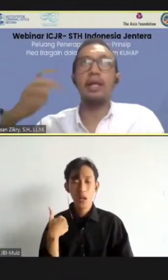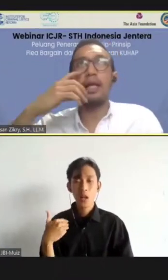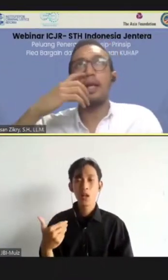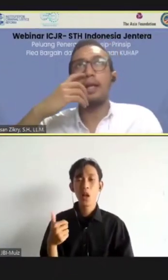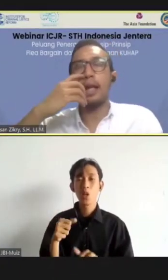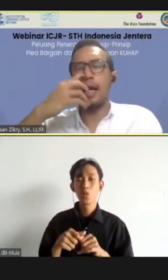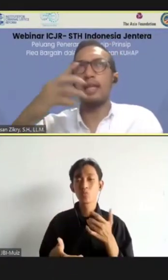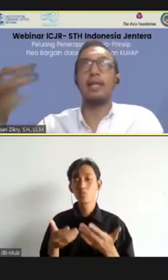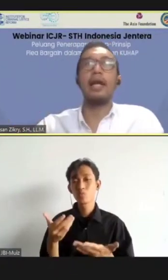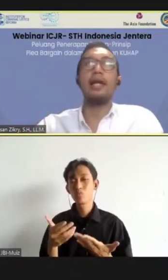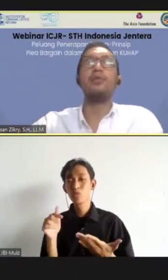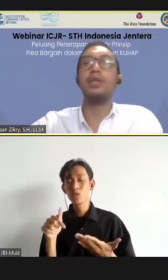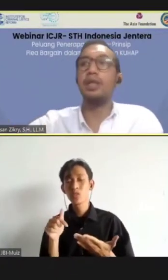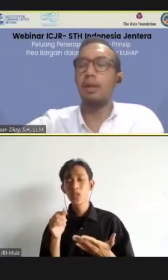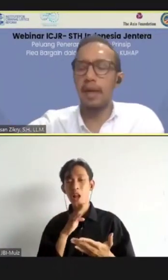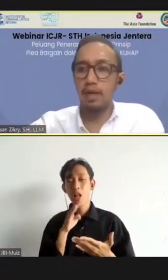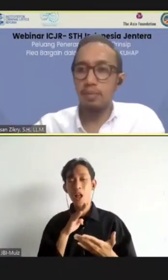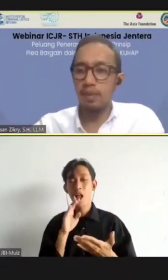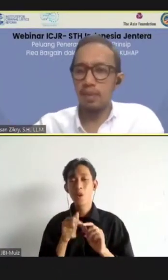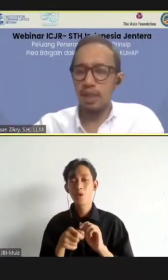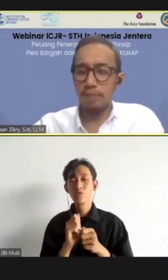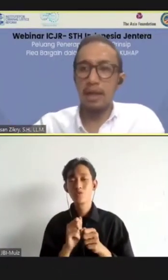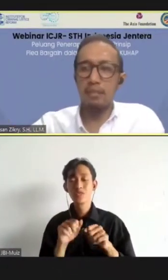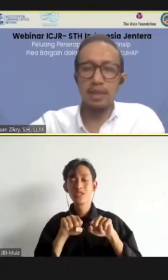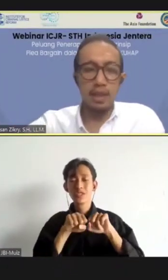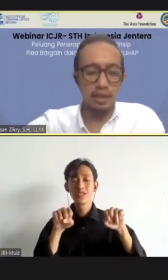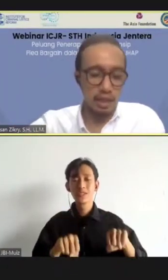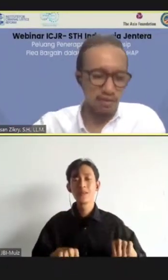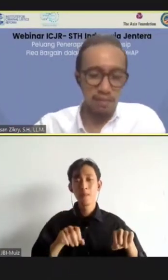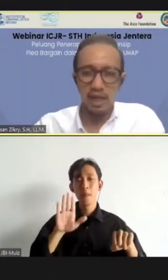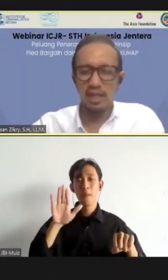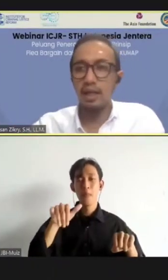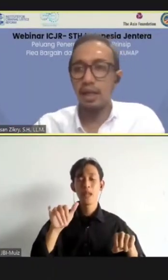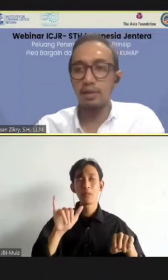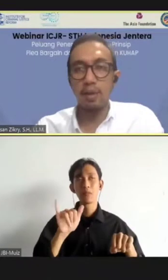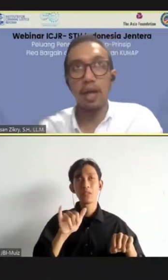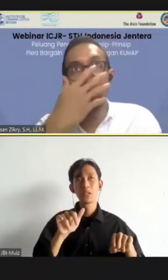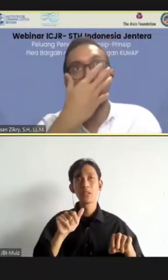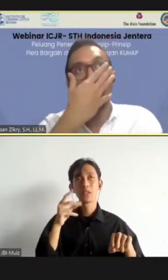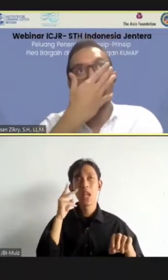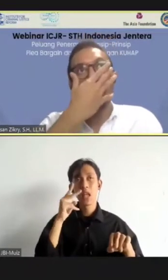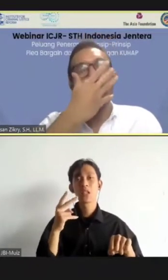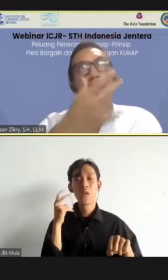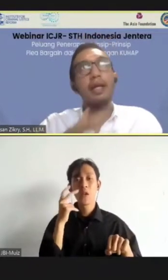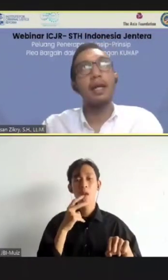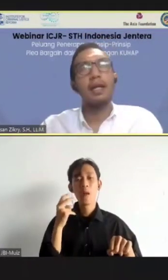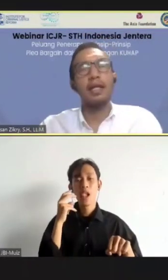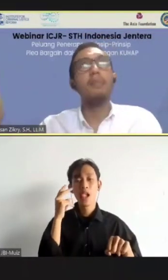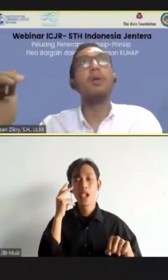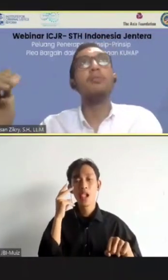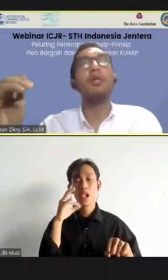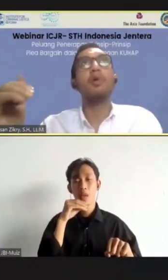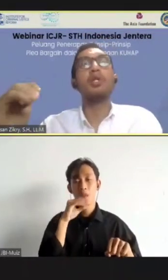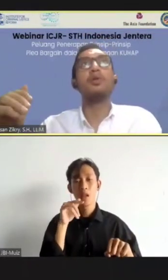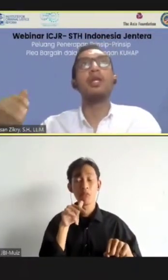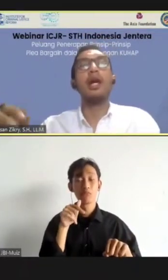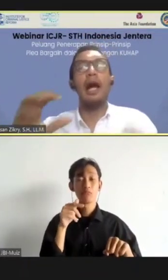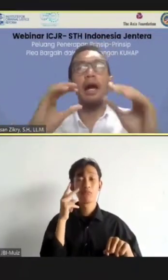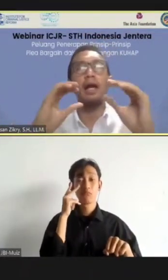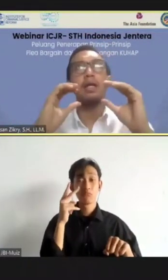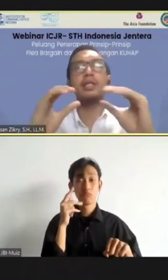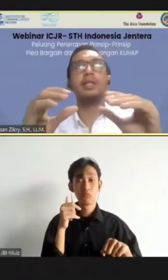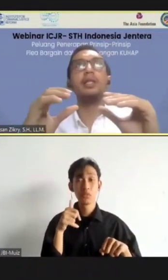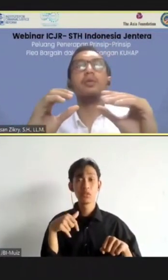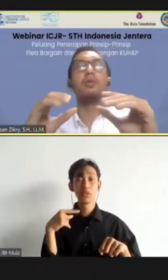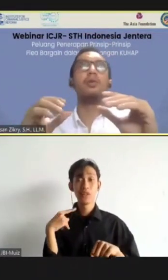kemungkinan lagi nanti alasannya akan diuji dengan mekanisme, dipanggil misalnya saksi verbalisan, dan lain sebagainya. Jadi, kita belum punya prosedur